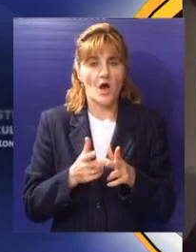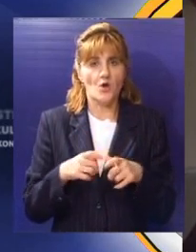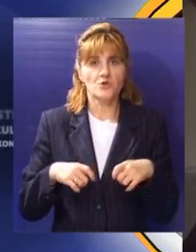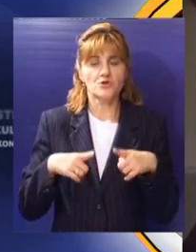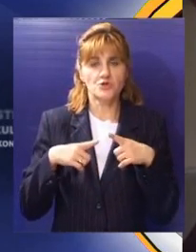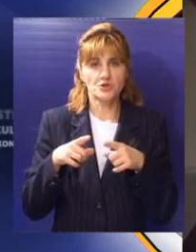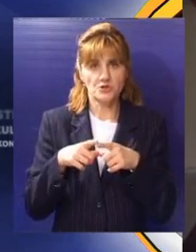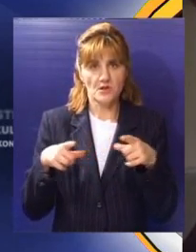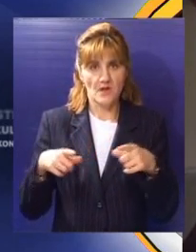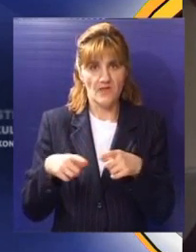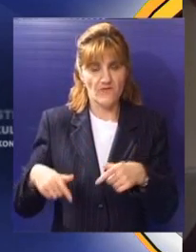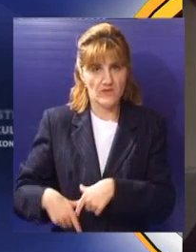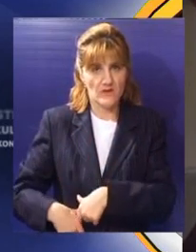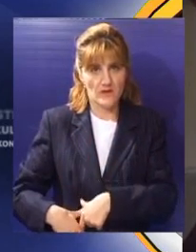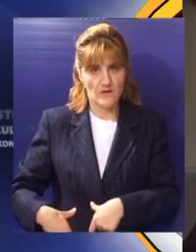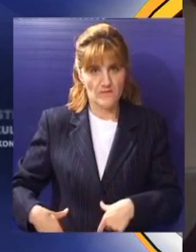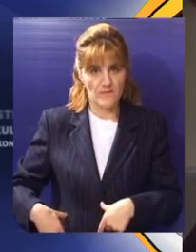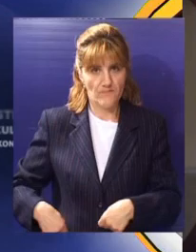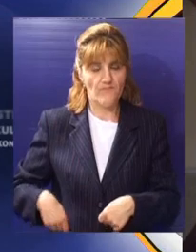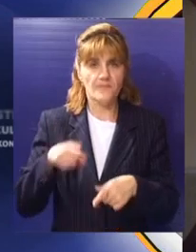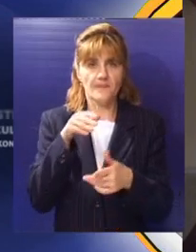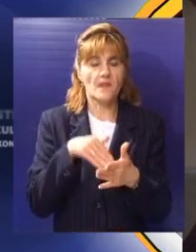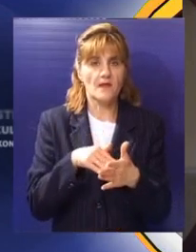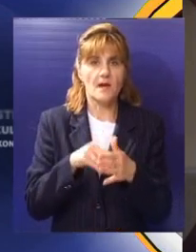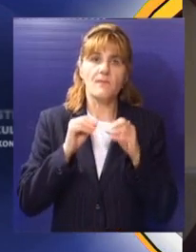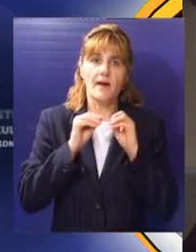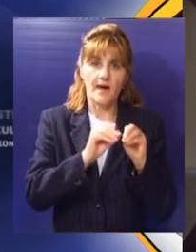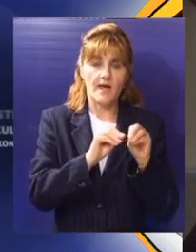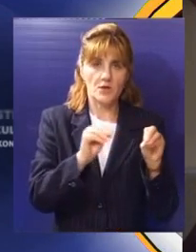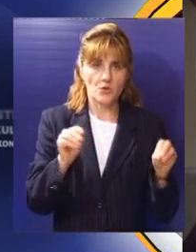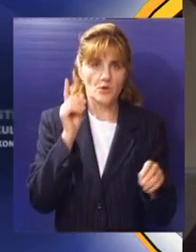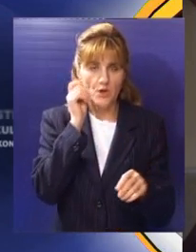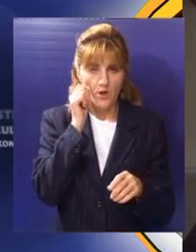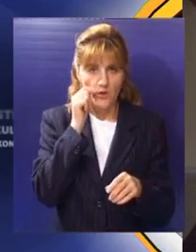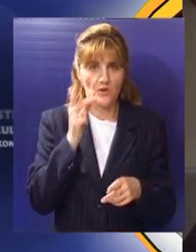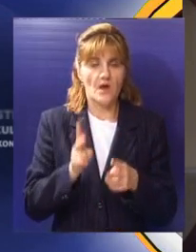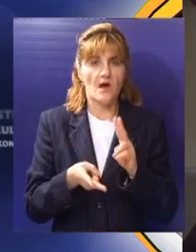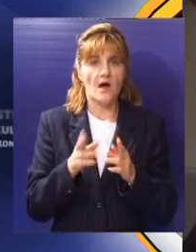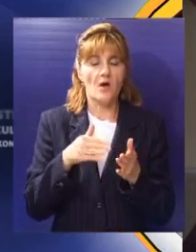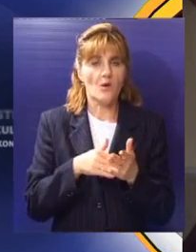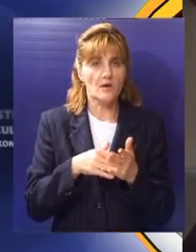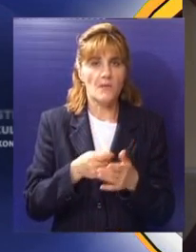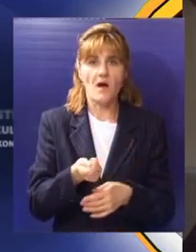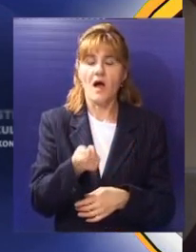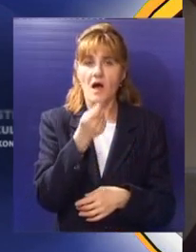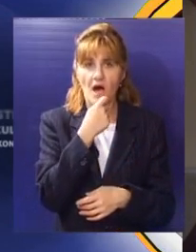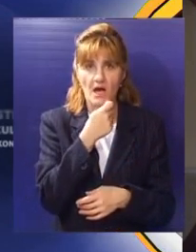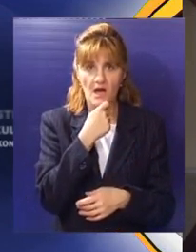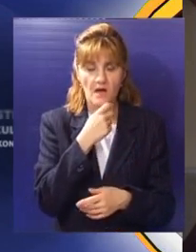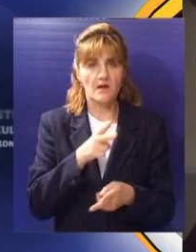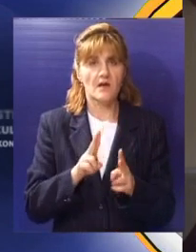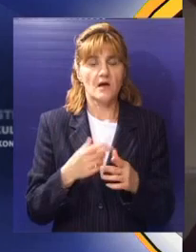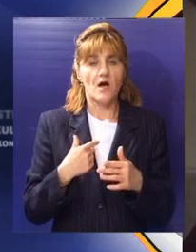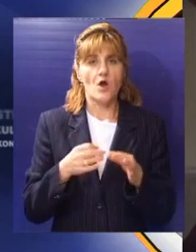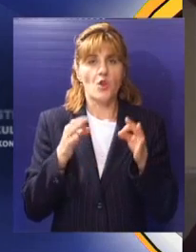i na koji način živjeti sa stomom, to je jedan od ciljeva naših da se edukuju pacijenti. Zatim, kako i na koji način se